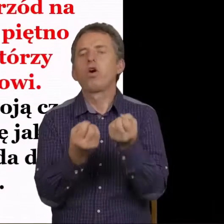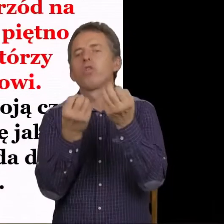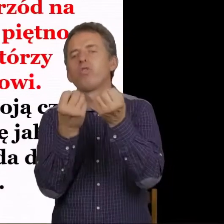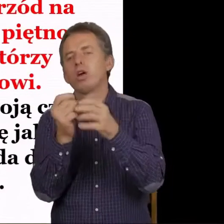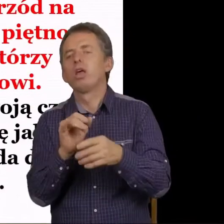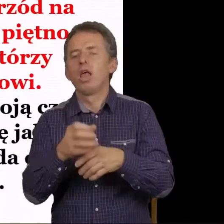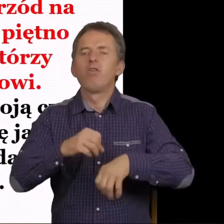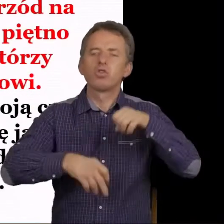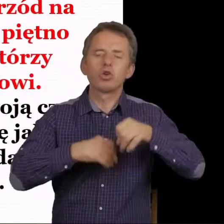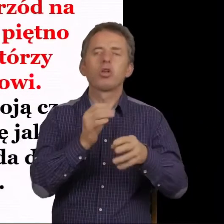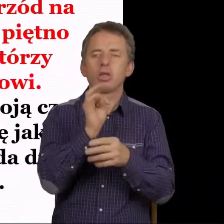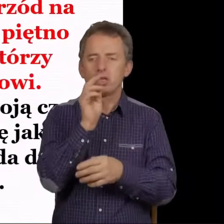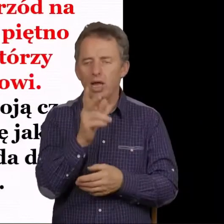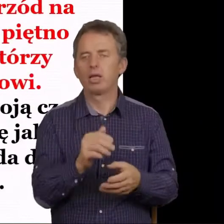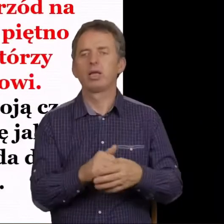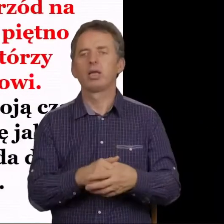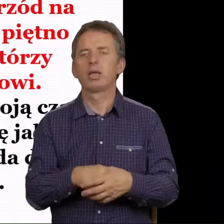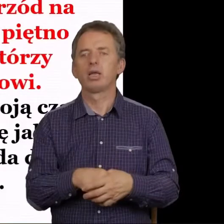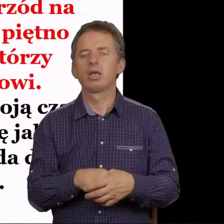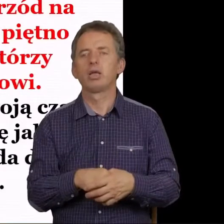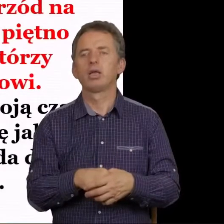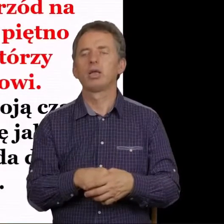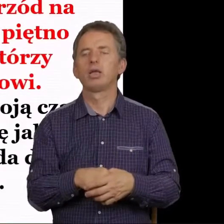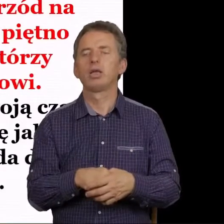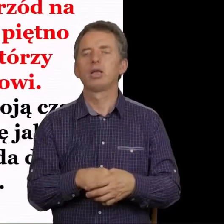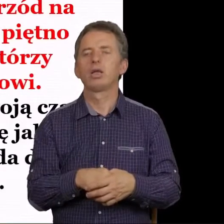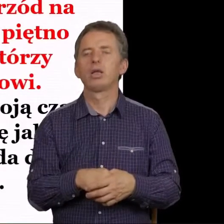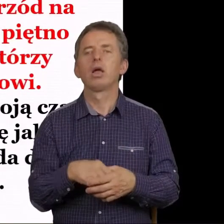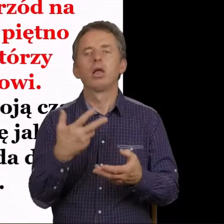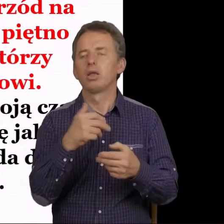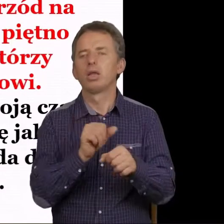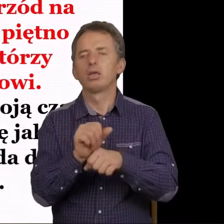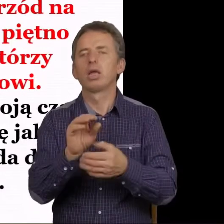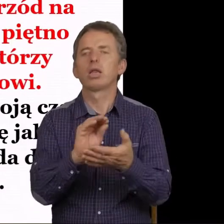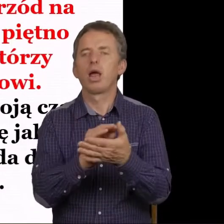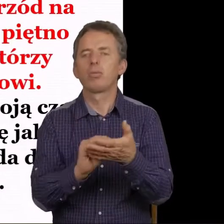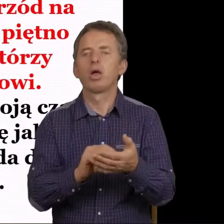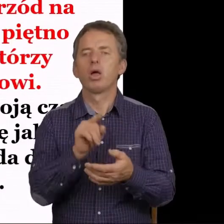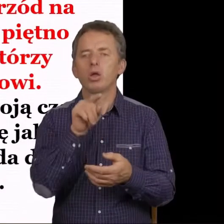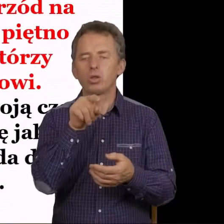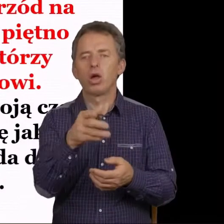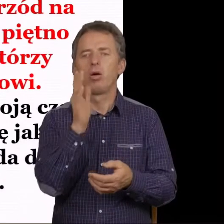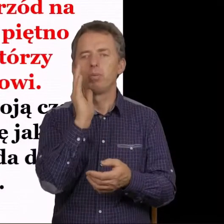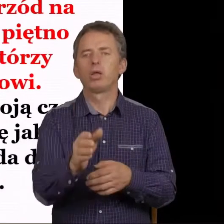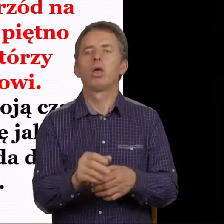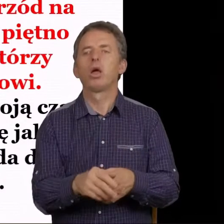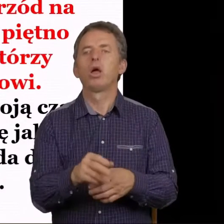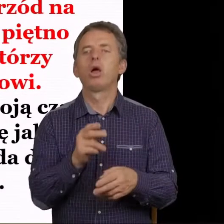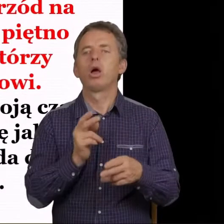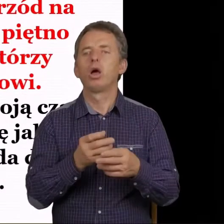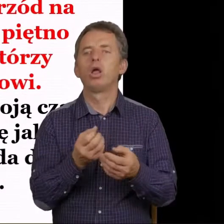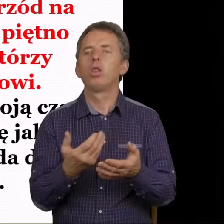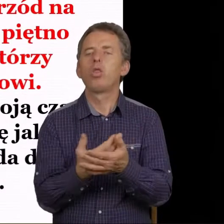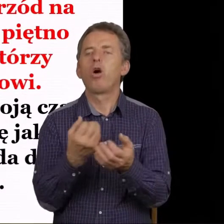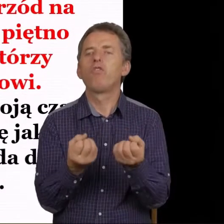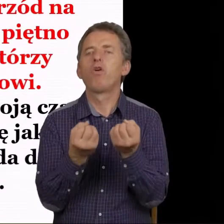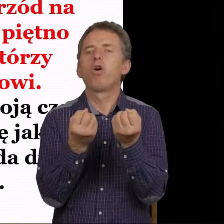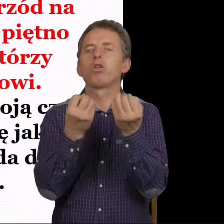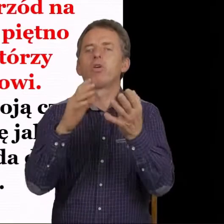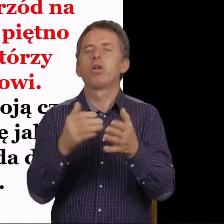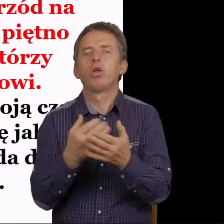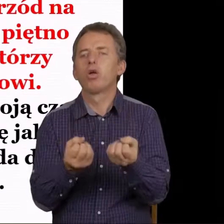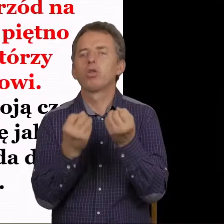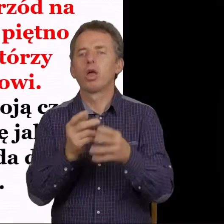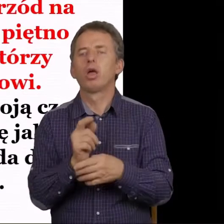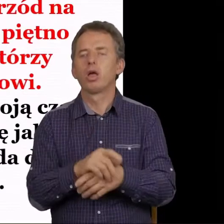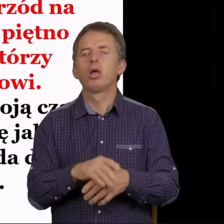to te wrzody, tak. Tu nie jest napisane, że to będą choroby nowotworowe. I nie mówią, nie, nie nowotwory,